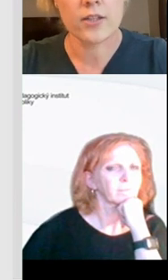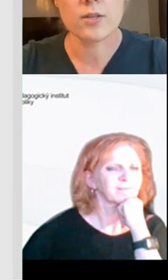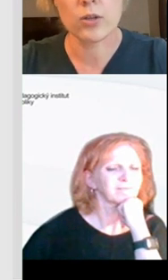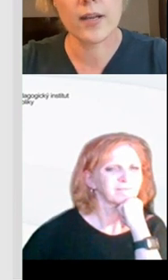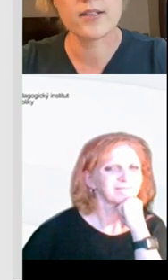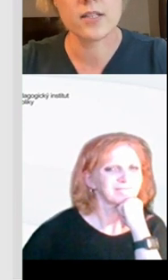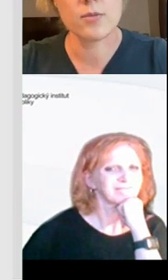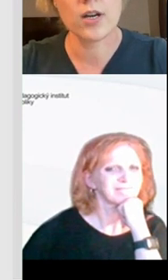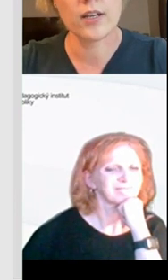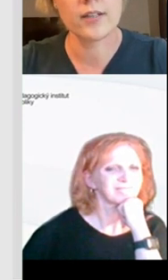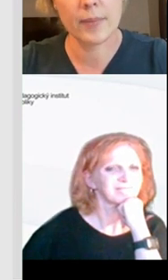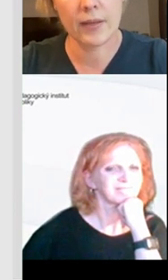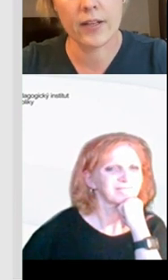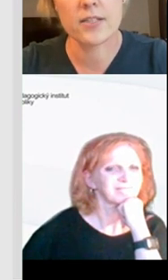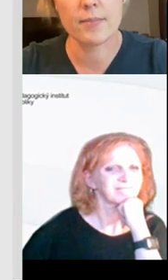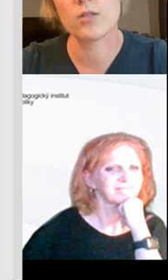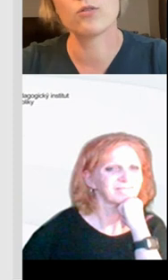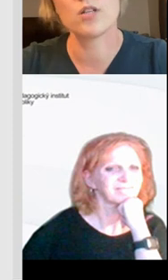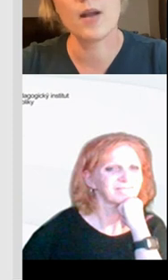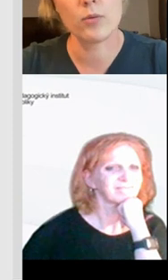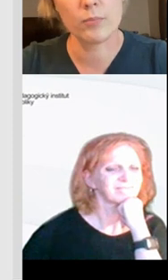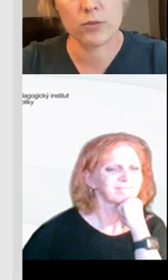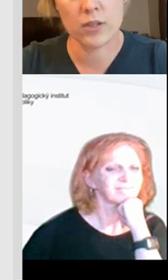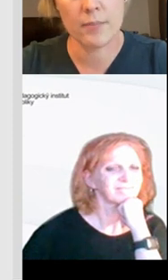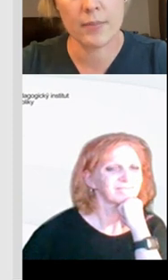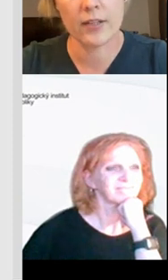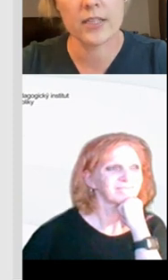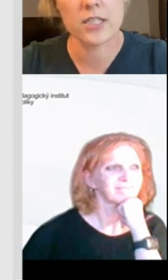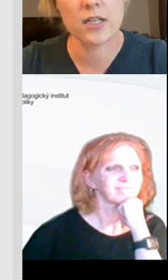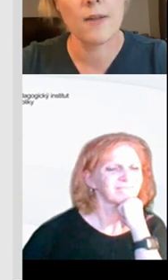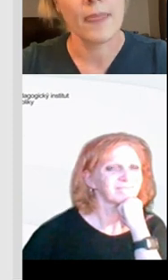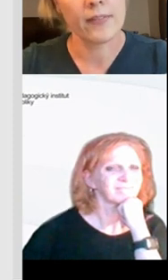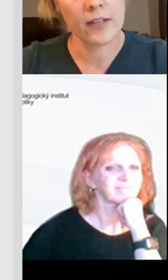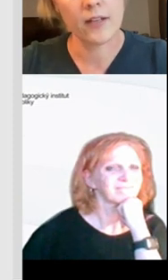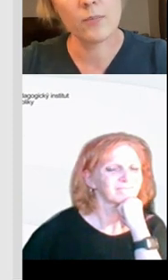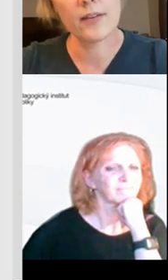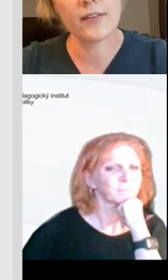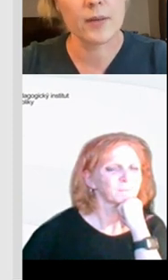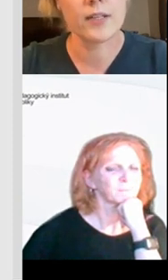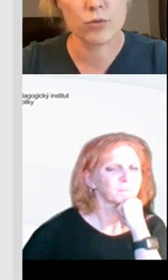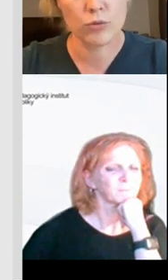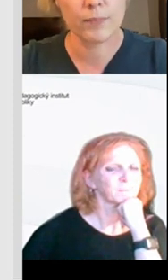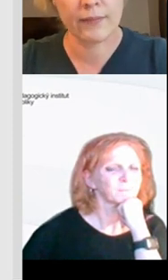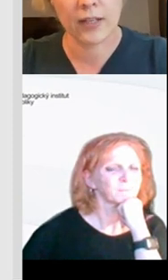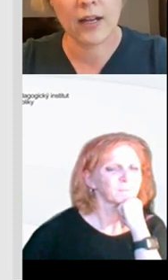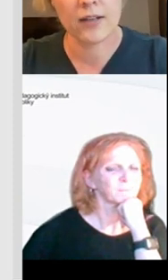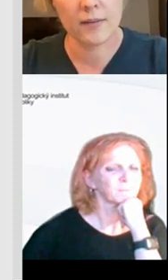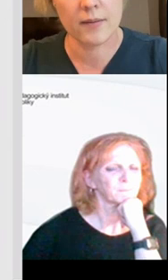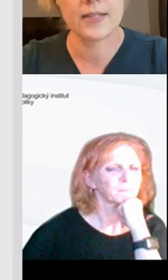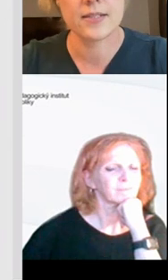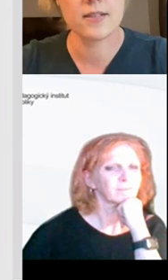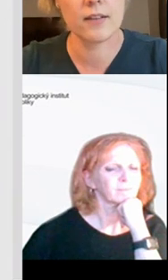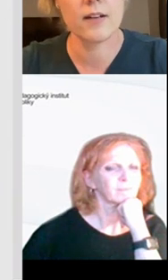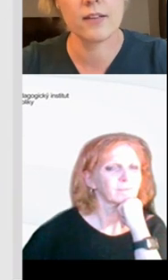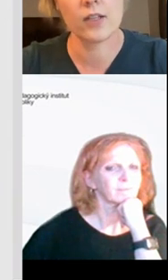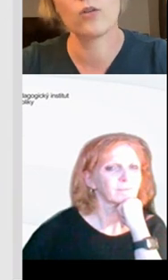ročnících je třeba dobré i s těmi žáky na těch pravidlech zapracovat. To znamená, pokud pracujete na pravidlech třídy, tak je dobré tam i vsunout pravidla